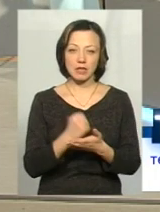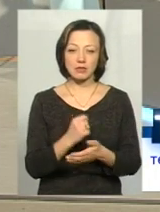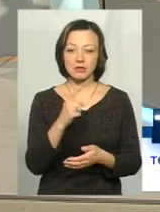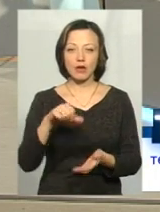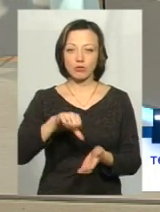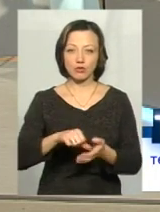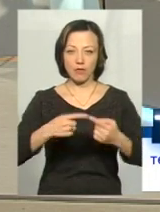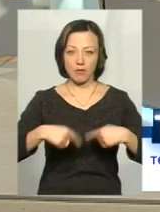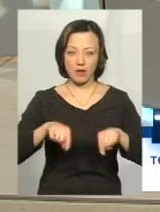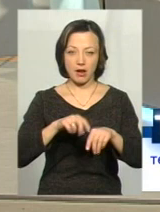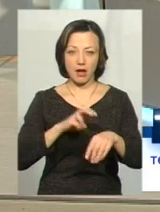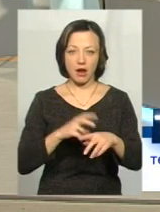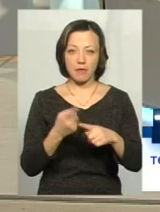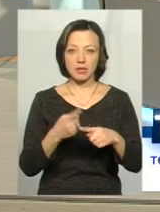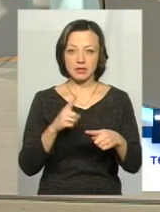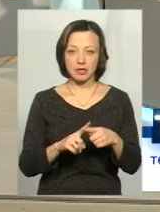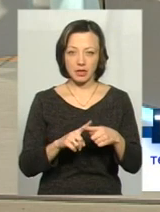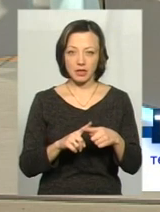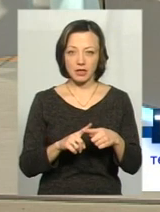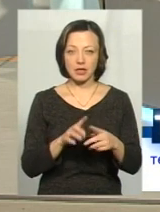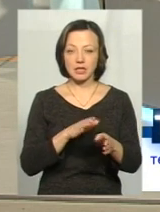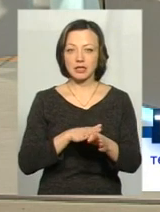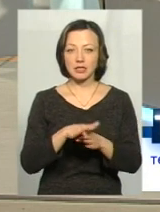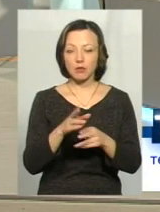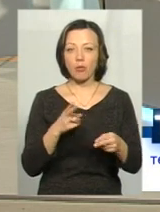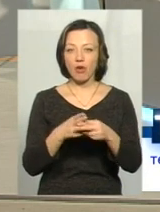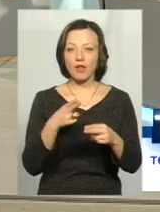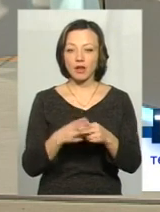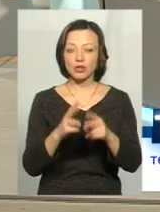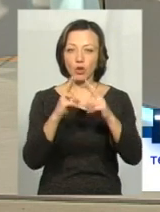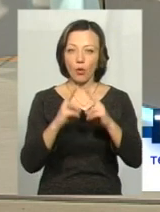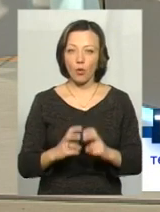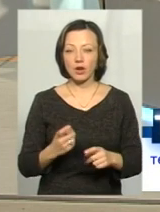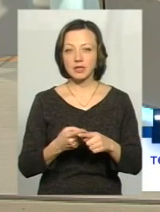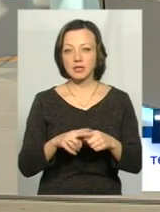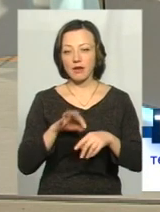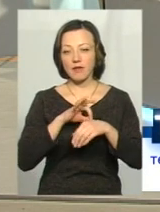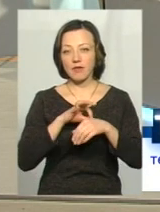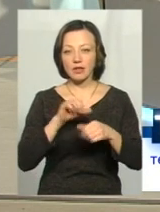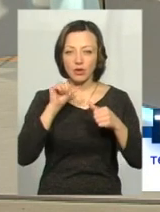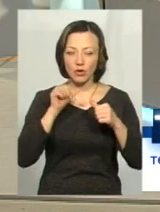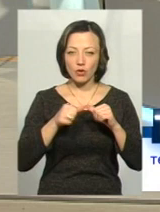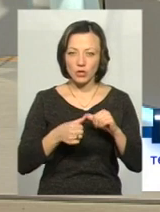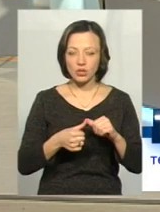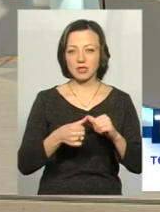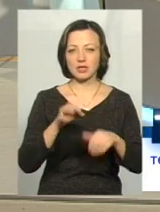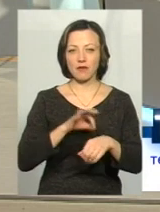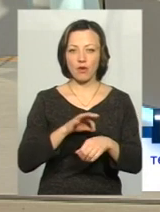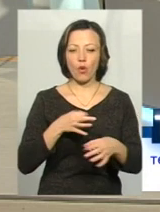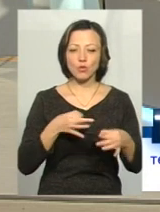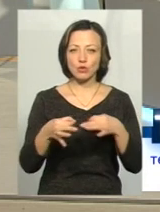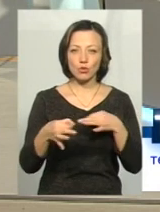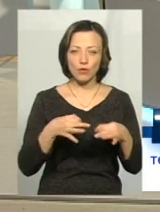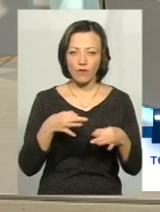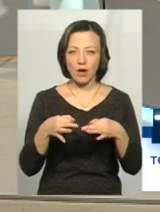дільничними лікарями. Це здійснення профілактичних оглядів, ведення хронічних захворювань, консультування.